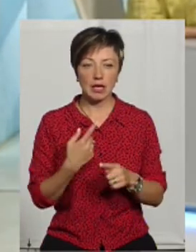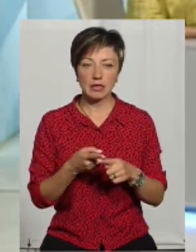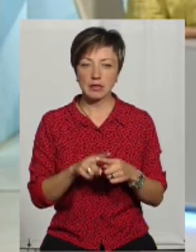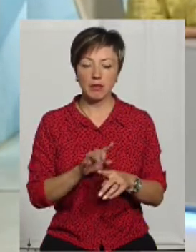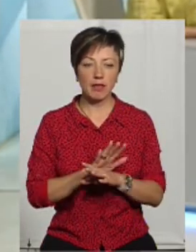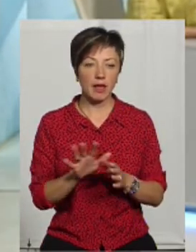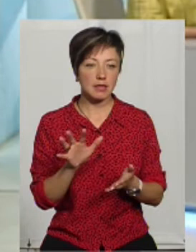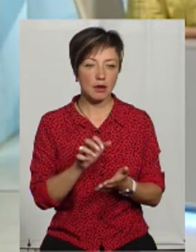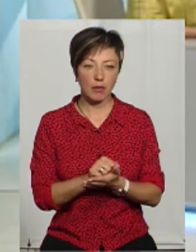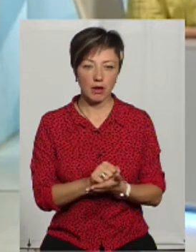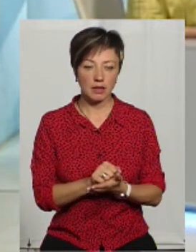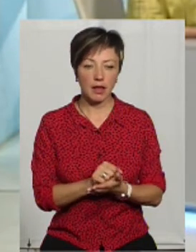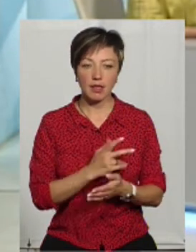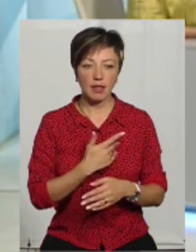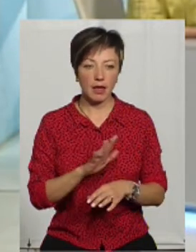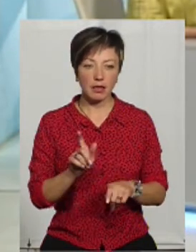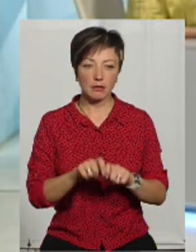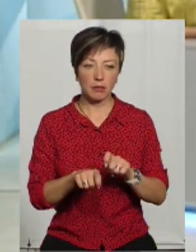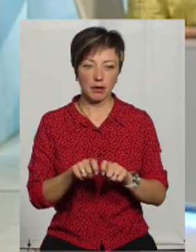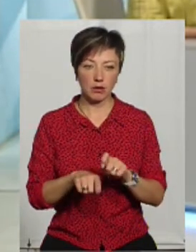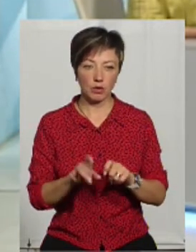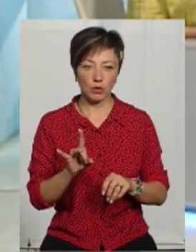цим не займаюся. Я не інспектор.